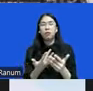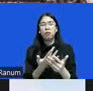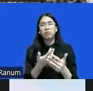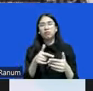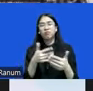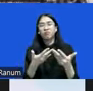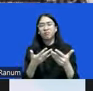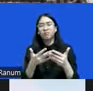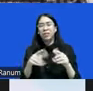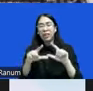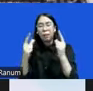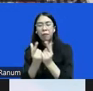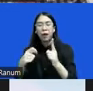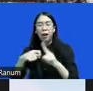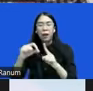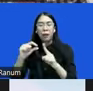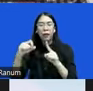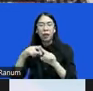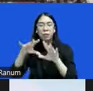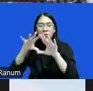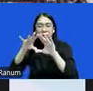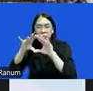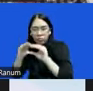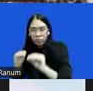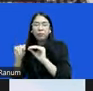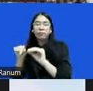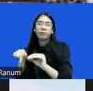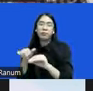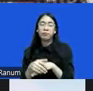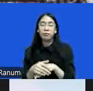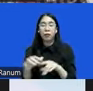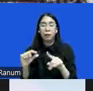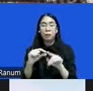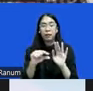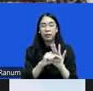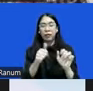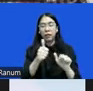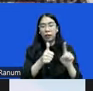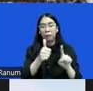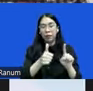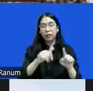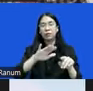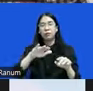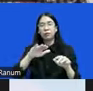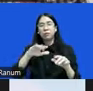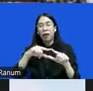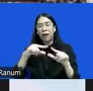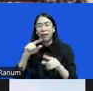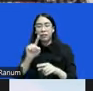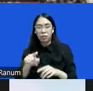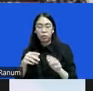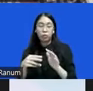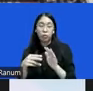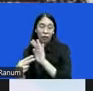kelembagaan KPK. Maka dari itu, pasal 16 ayat 1 huruf M RUU Polri ini